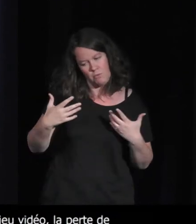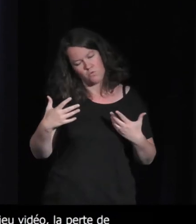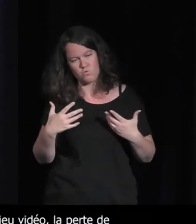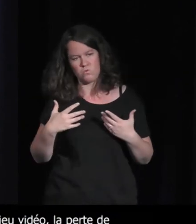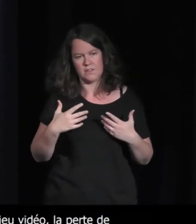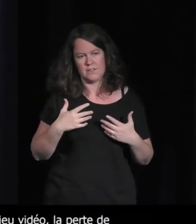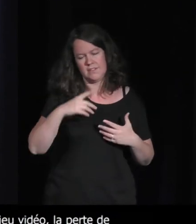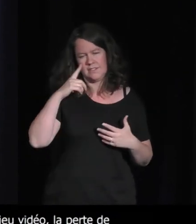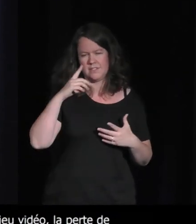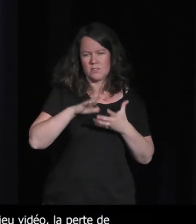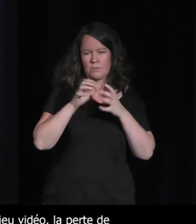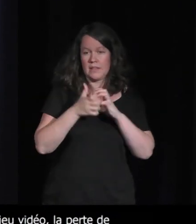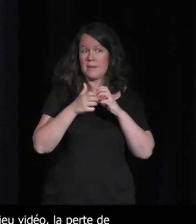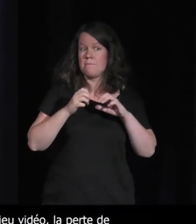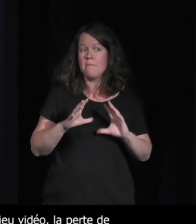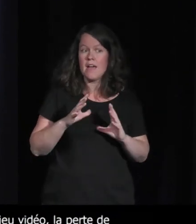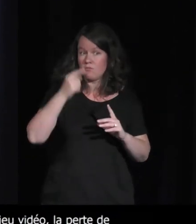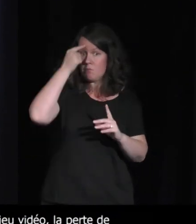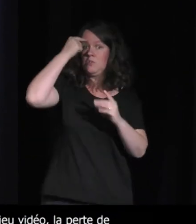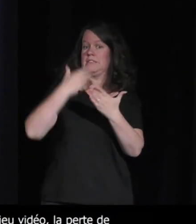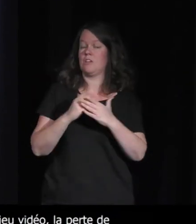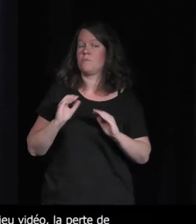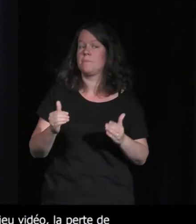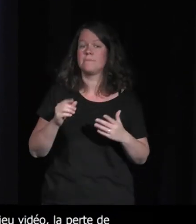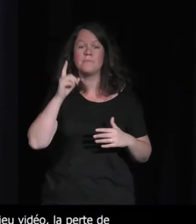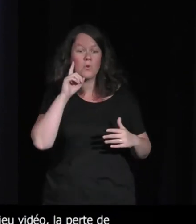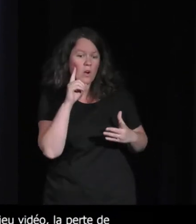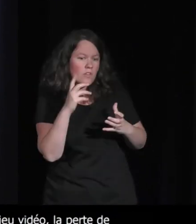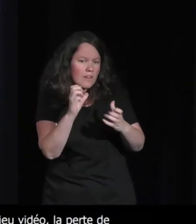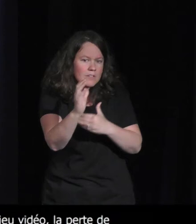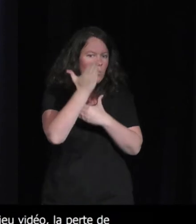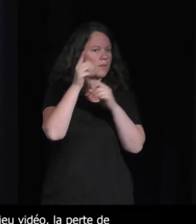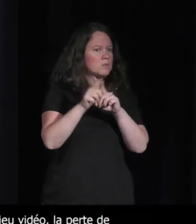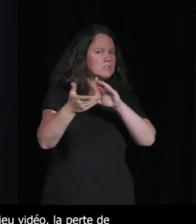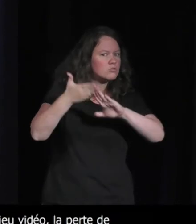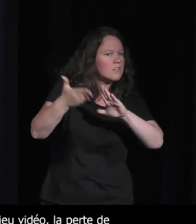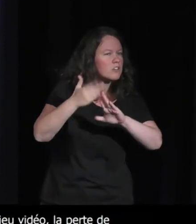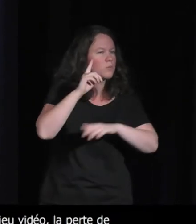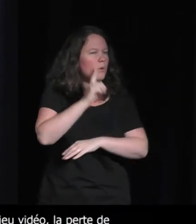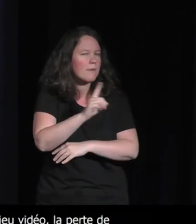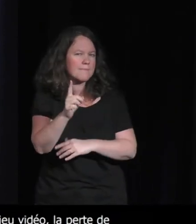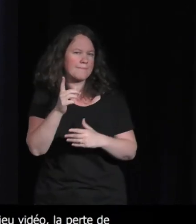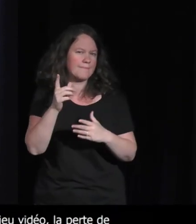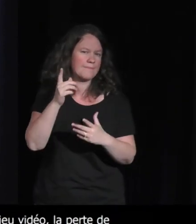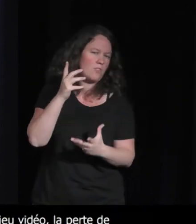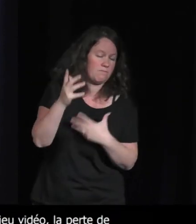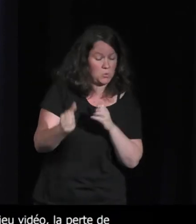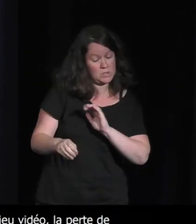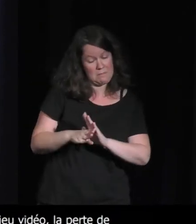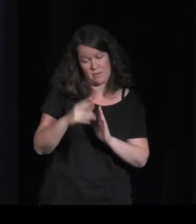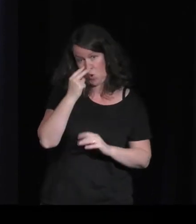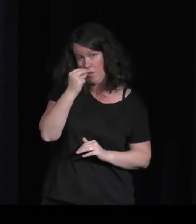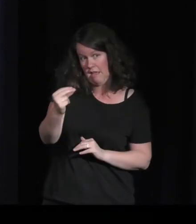le but c'était de parler un peu quand même du sauvage aussi donc il était censé